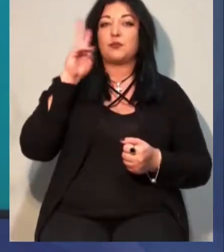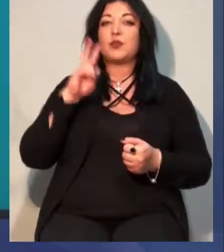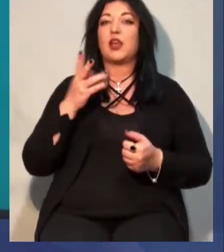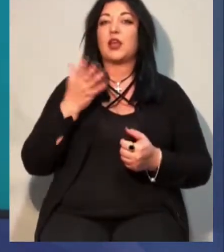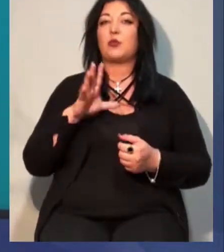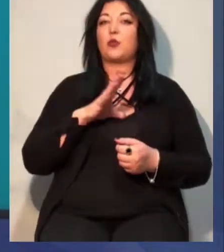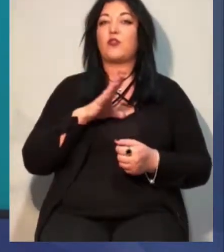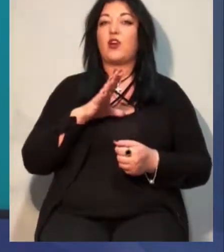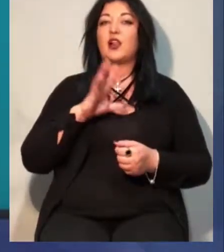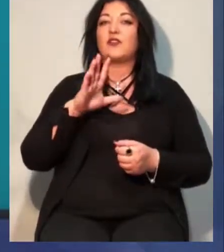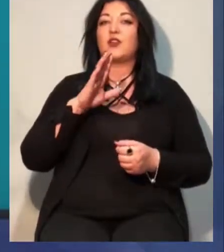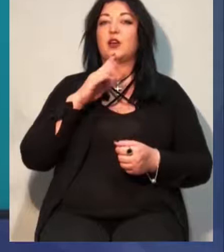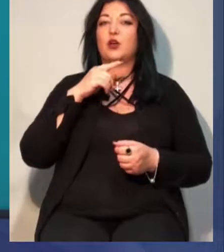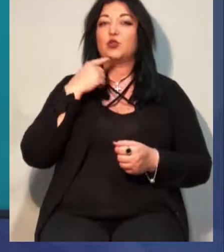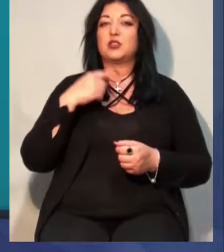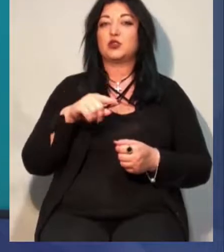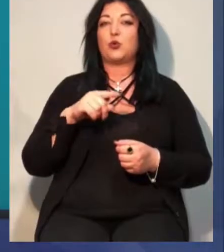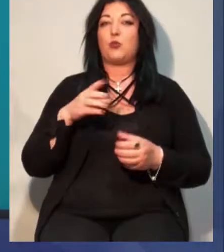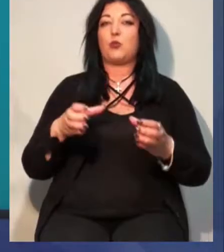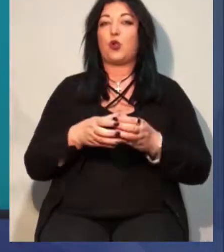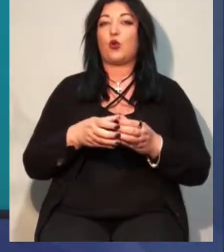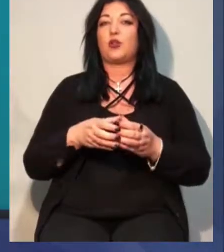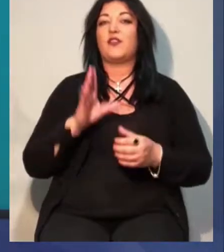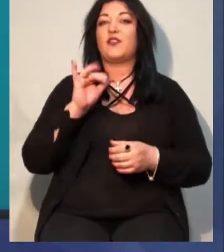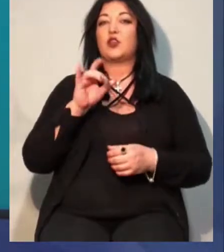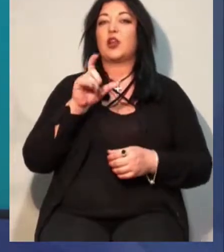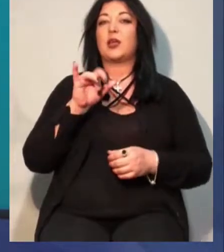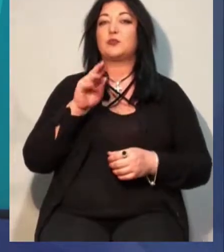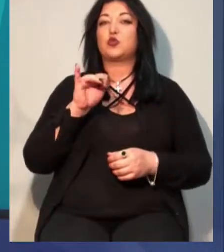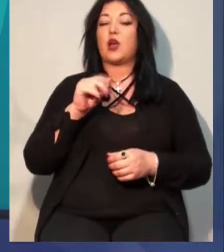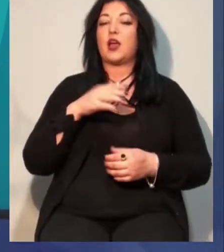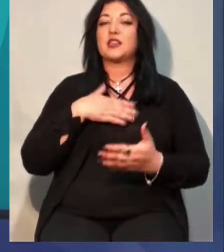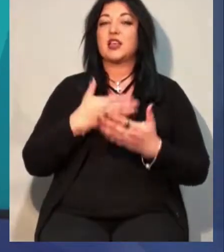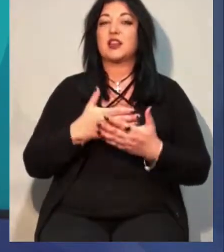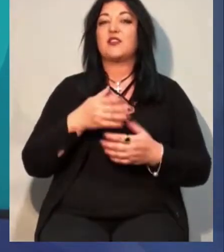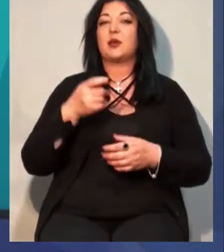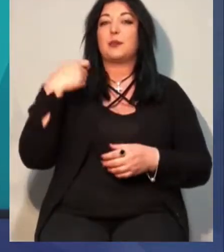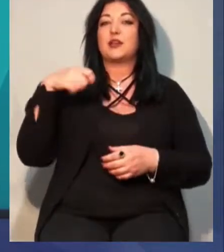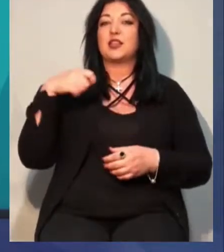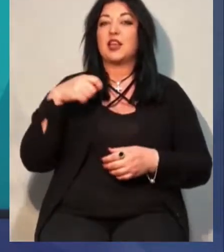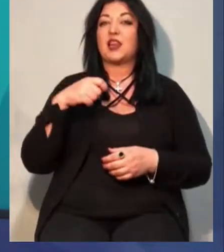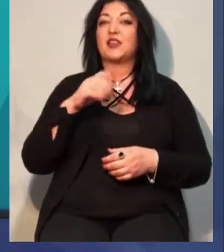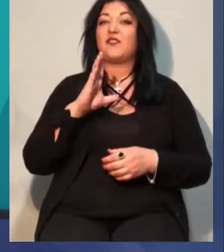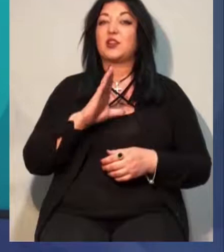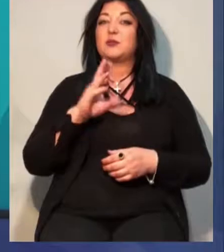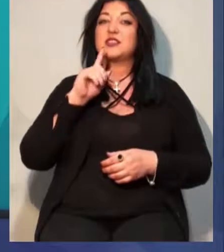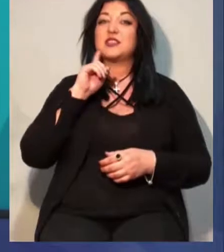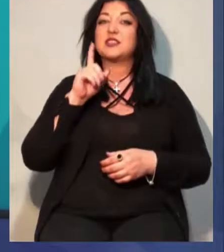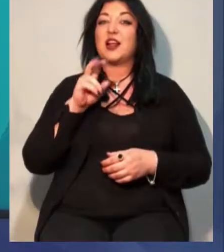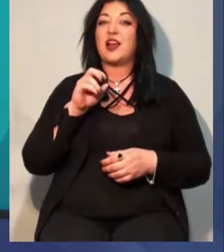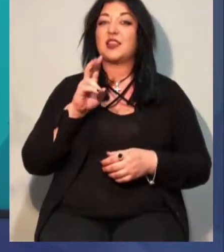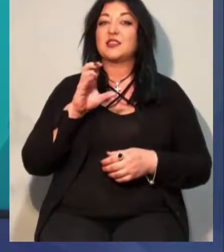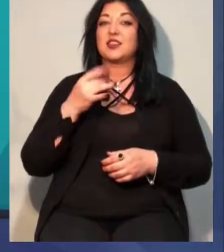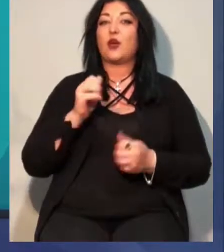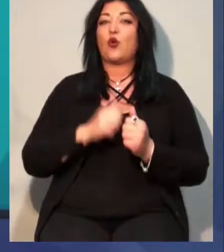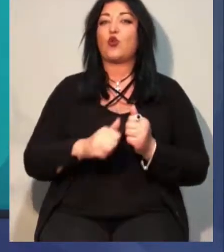Житло придбав фонд Віктора Пінчука з ініціативи президента Володимира Зеленського. Кожне помешкання майже по 60